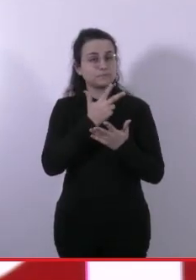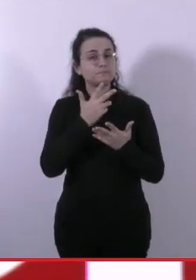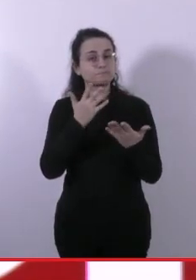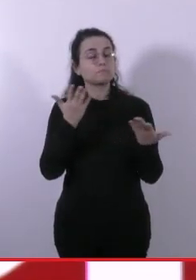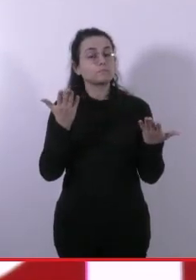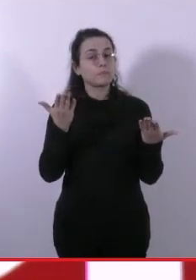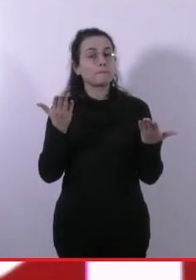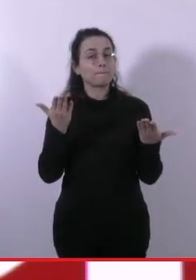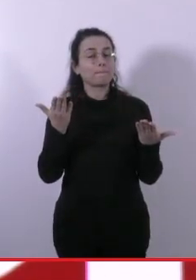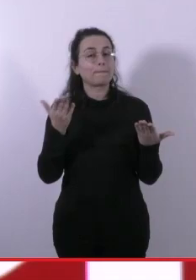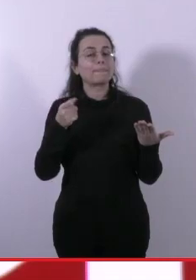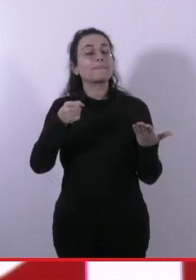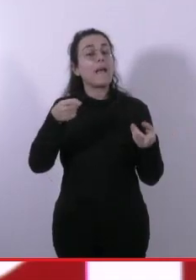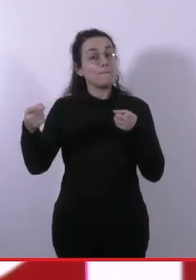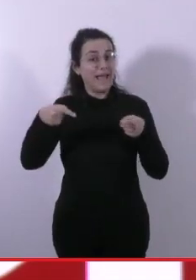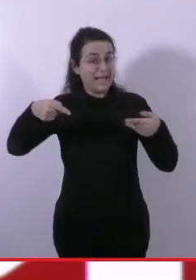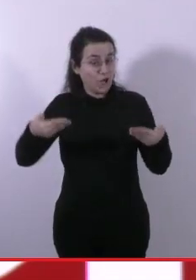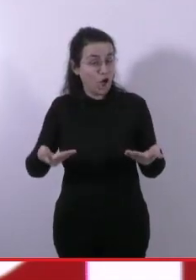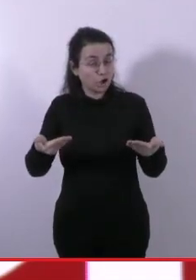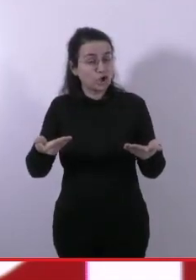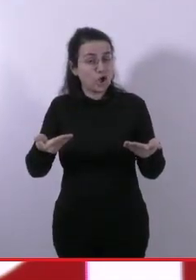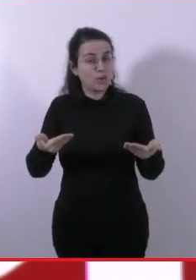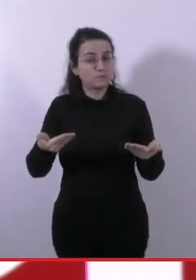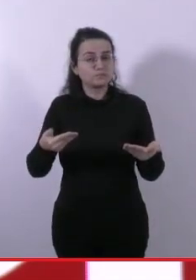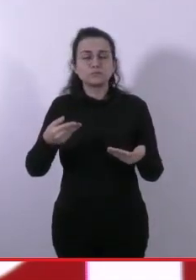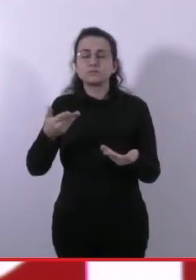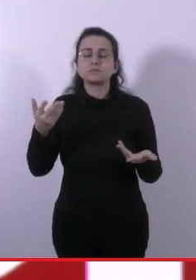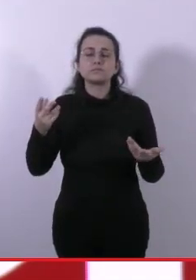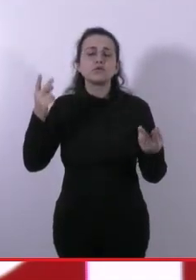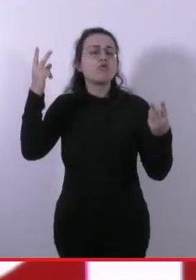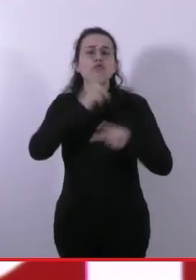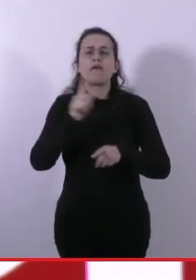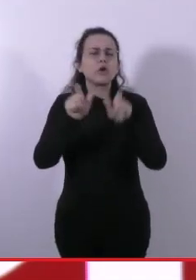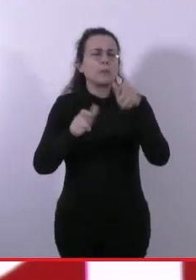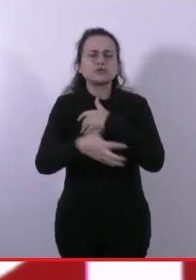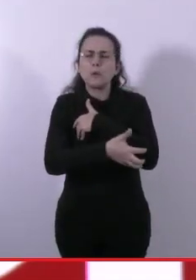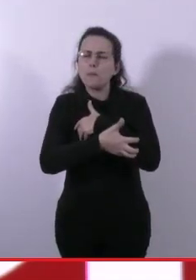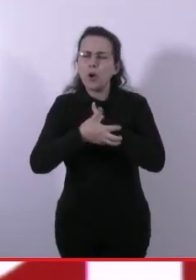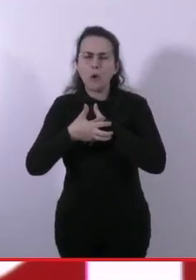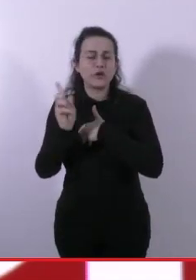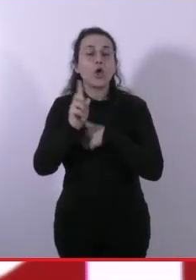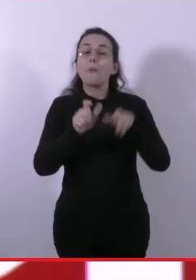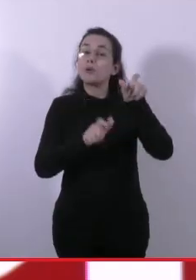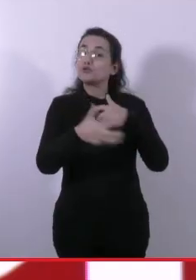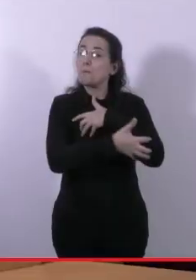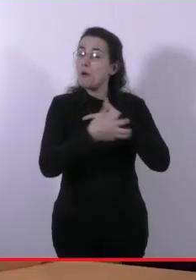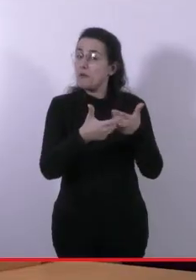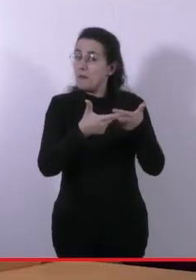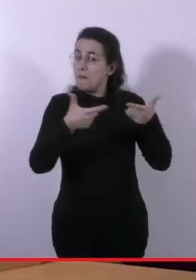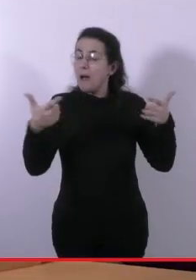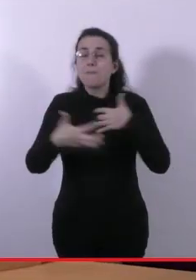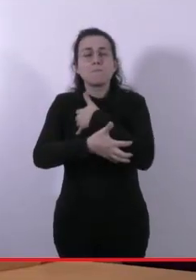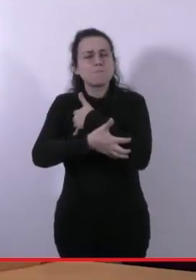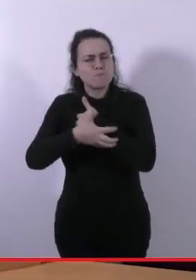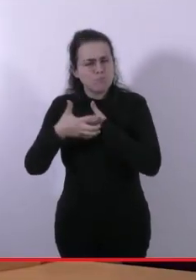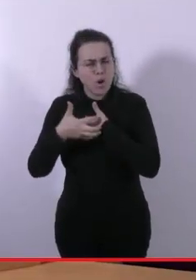E siccome in questo periodo non è vero che tutti si sono più impoveriti, sono aumentati i poveri, la povertà assoluta, è